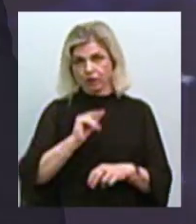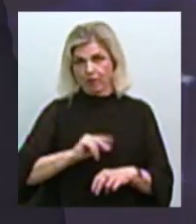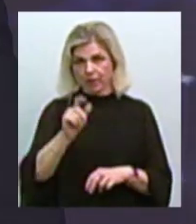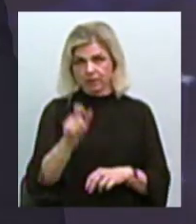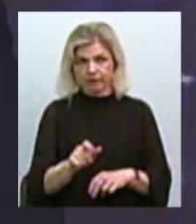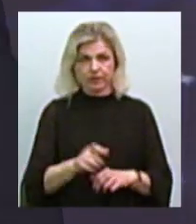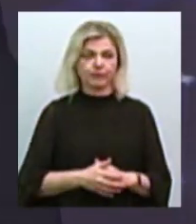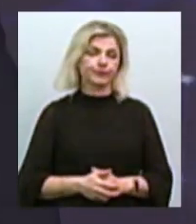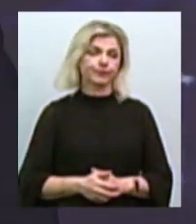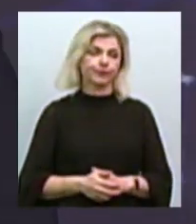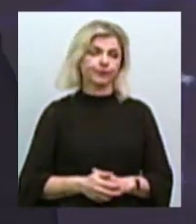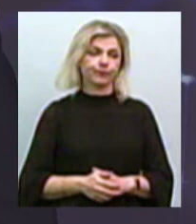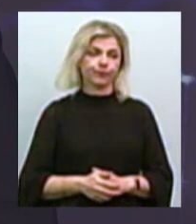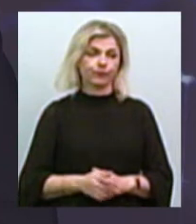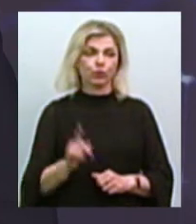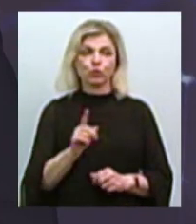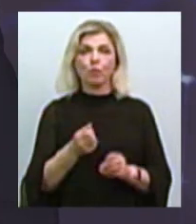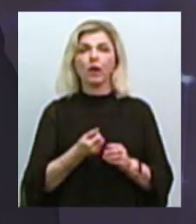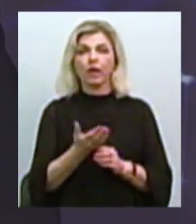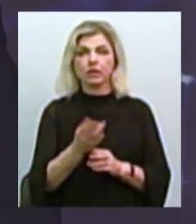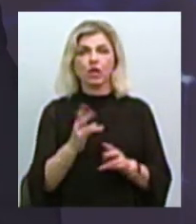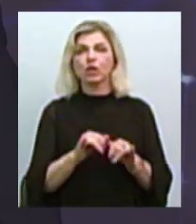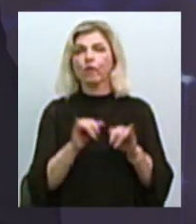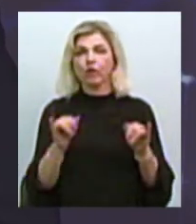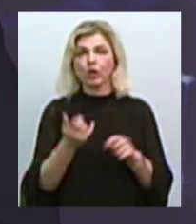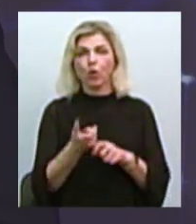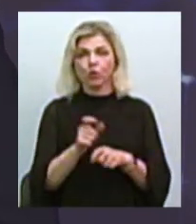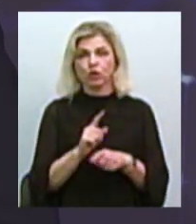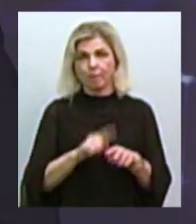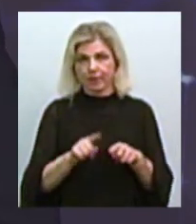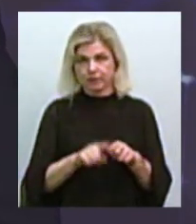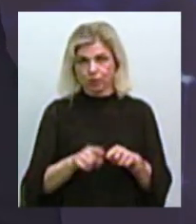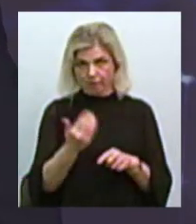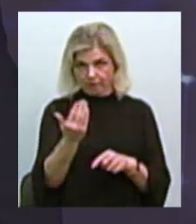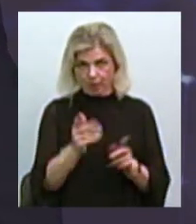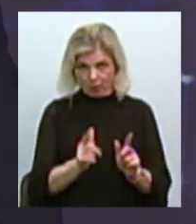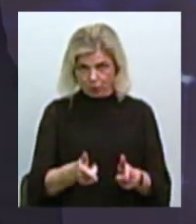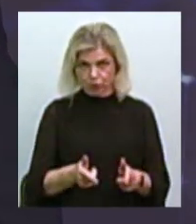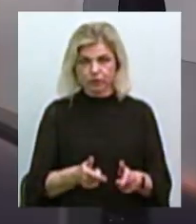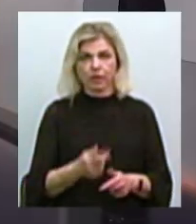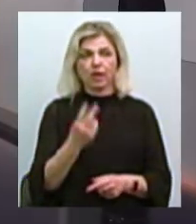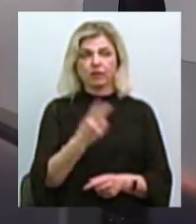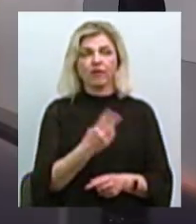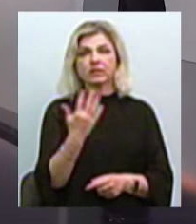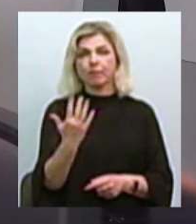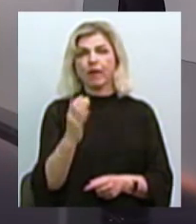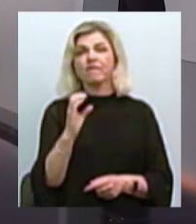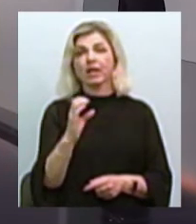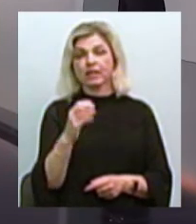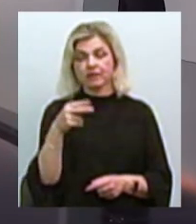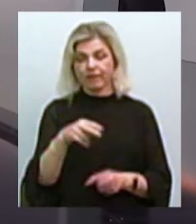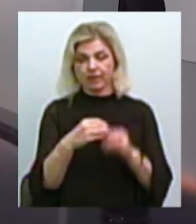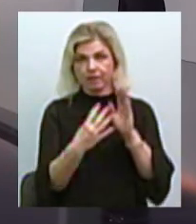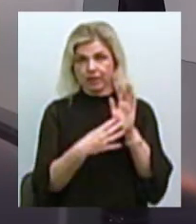багато і щоб їх кількість не зростала надто швидко. Ви погоджуєтеся. 25 вересня 2019